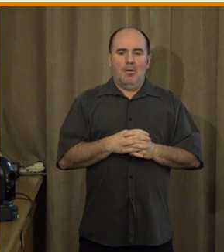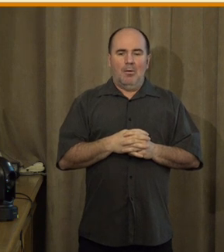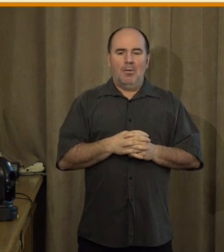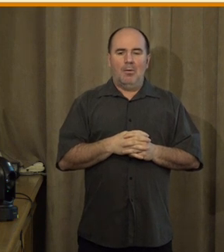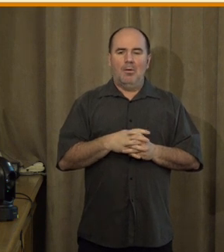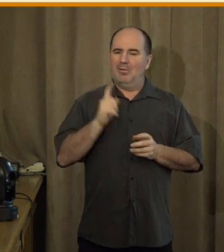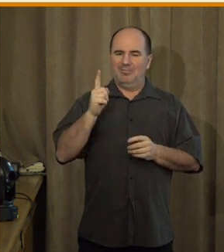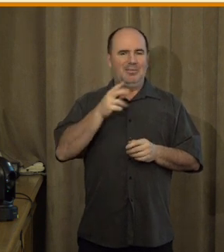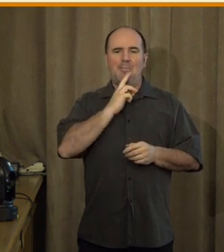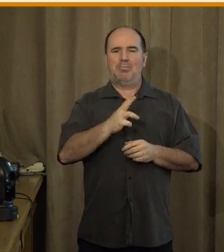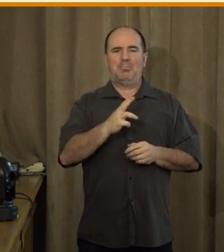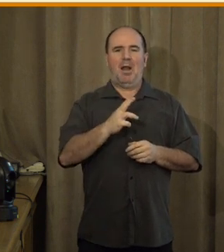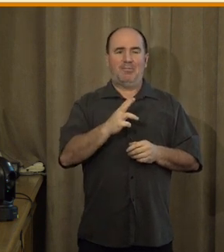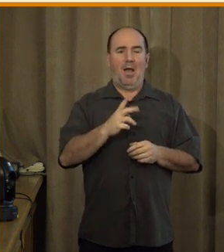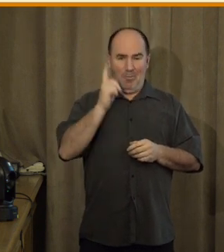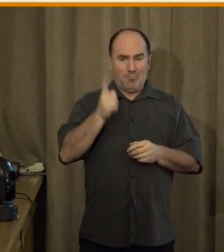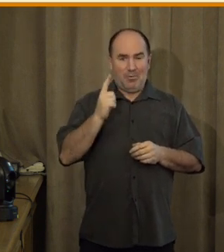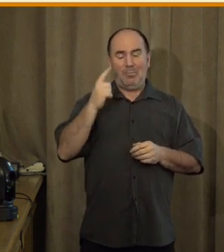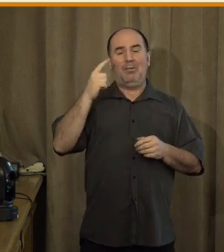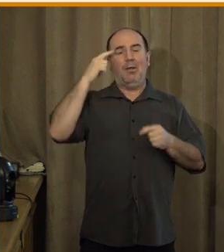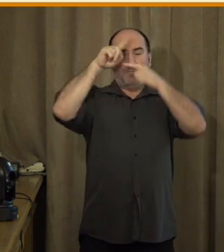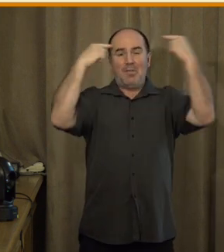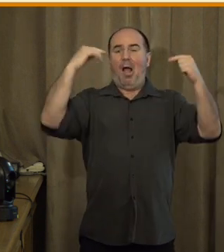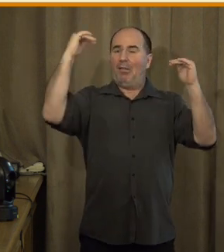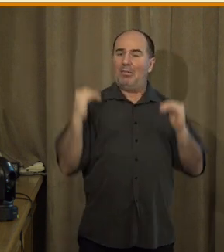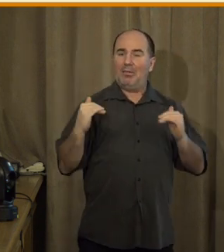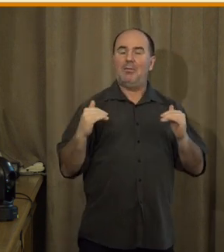kliše, že to jsou nutně lidé s nějším vzděláním a tak dále.